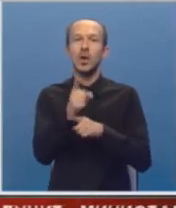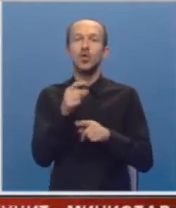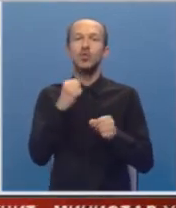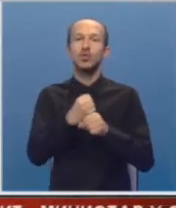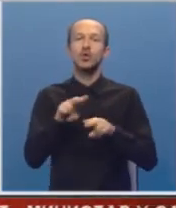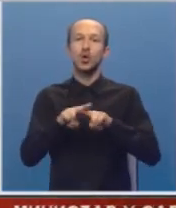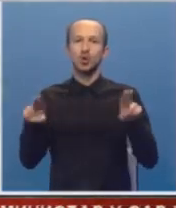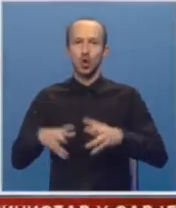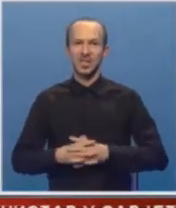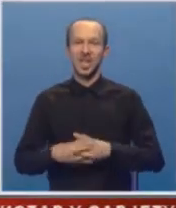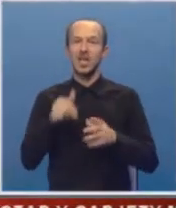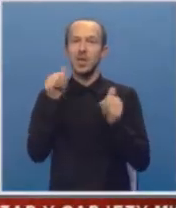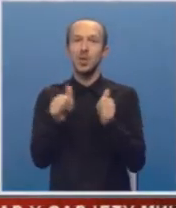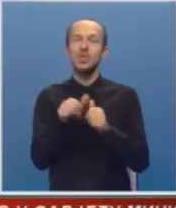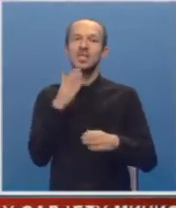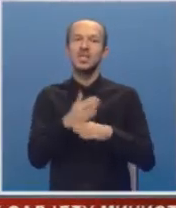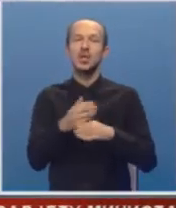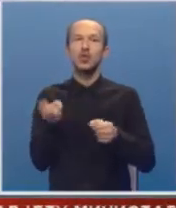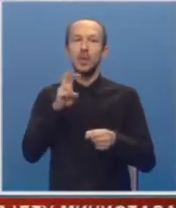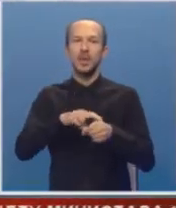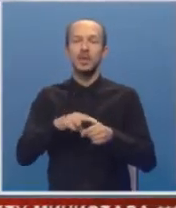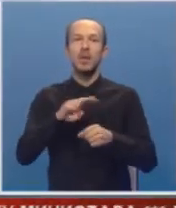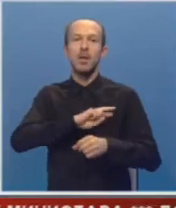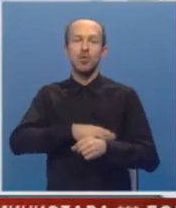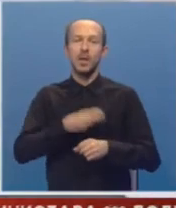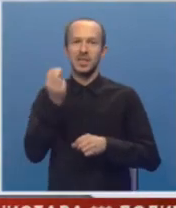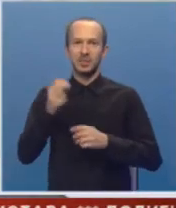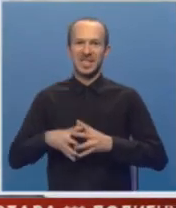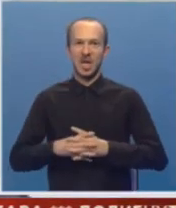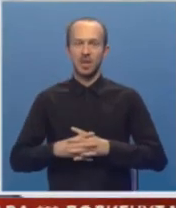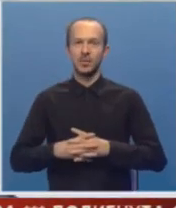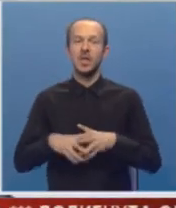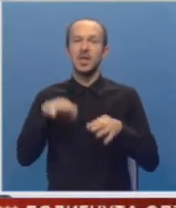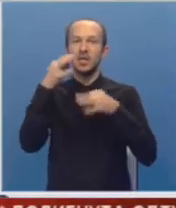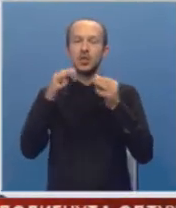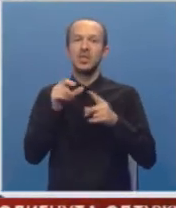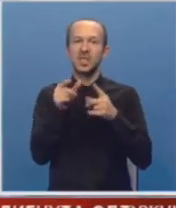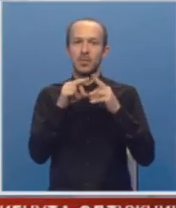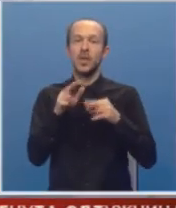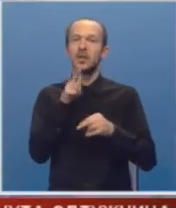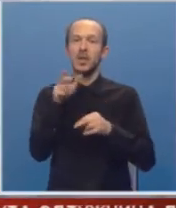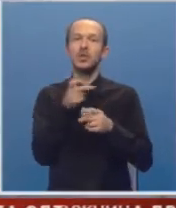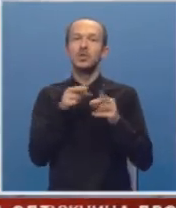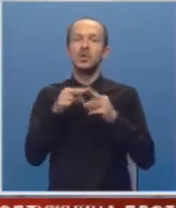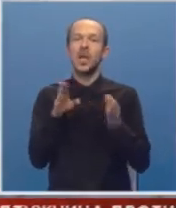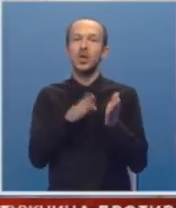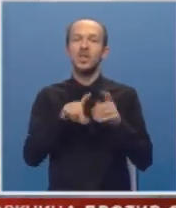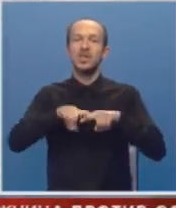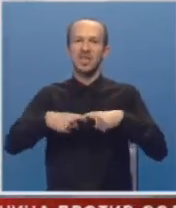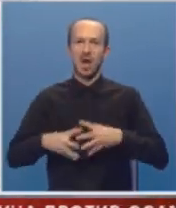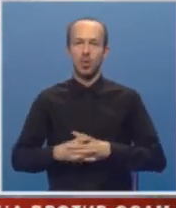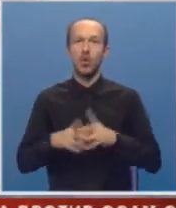postupajućeg tužioca i uz asistenciju pripadnika Mupa Srpske. Istražioci Sipe tragali su za dokaznim